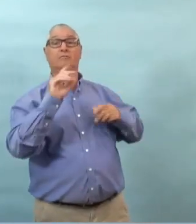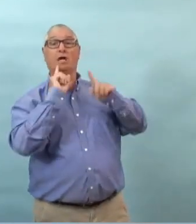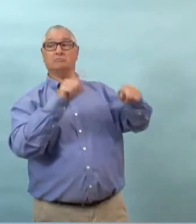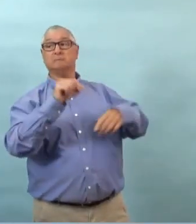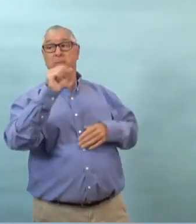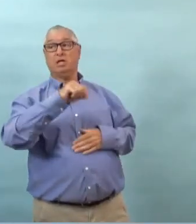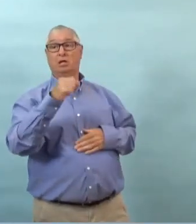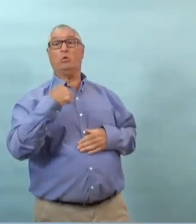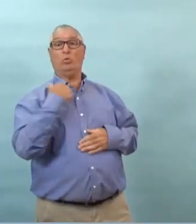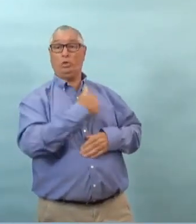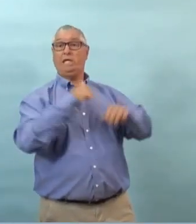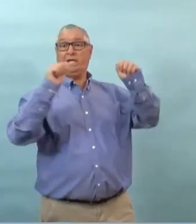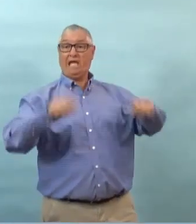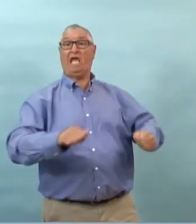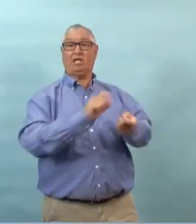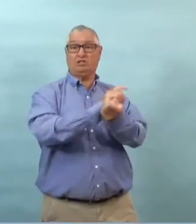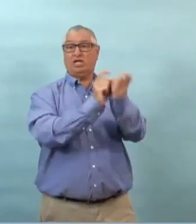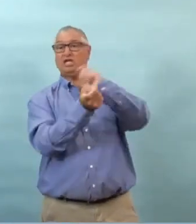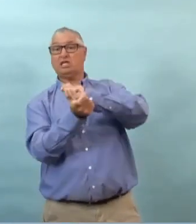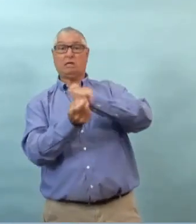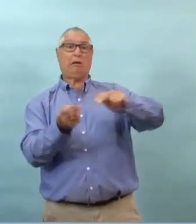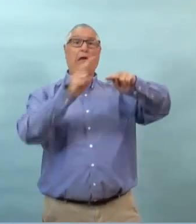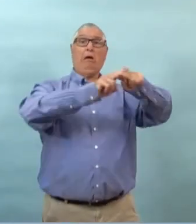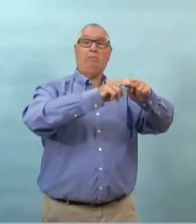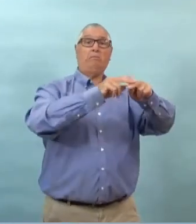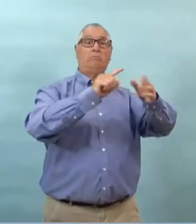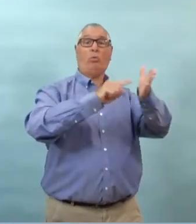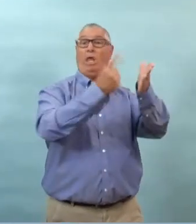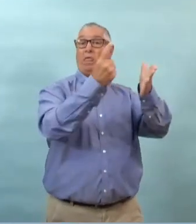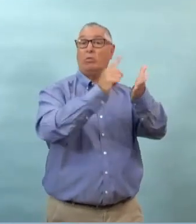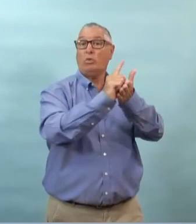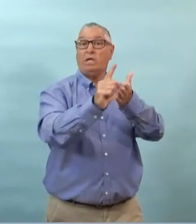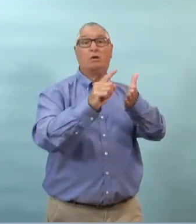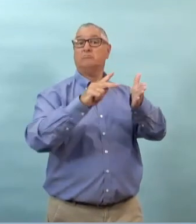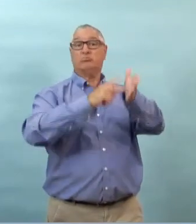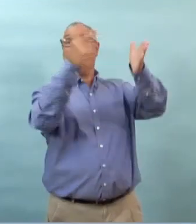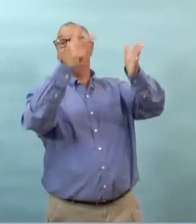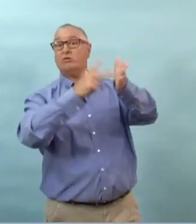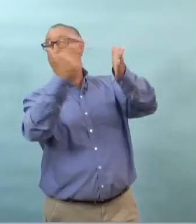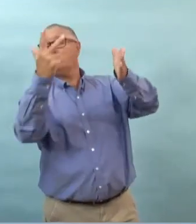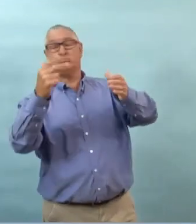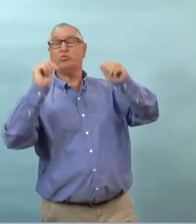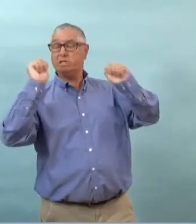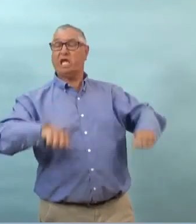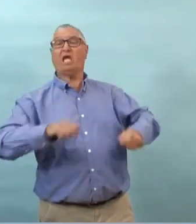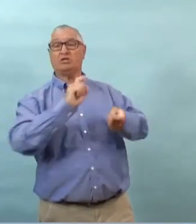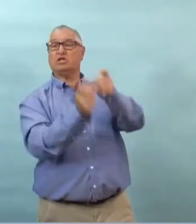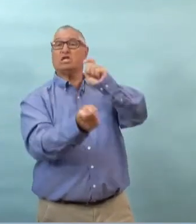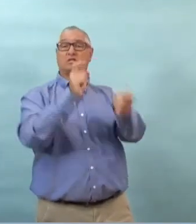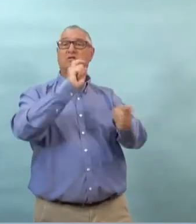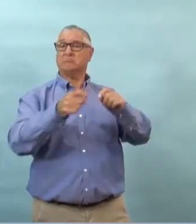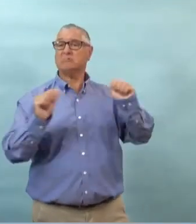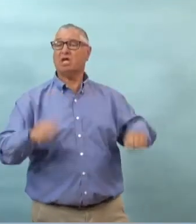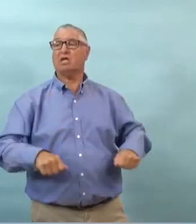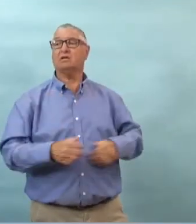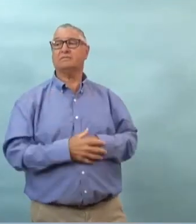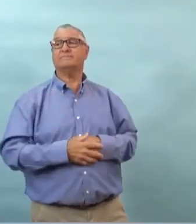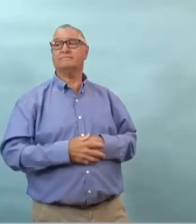est ce qu'on peut revenir à davantage de points de presse s'il y a plus de chiffres et oui la réponse rapide c'est oui effectivement